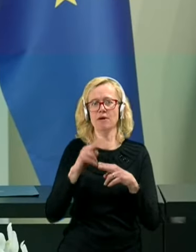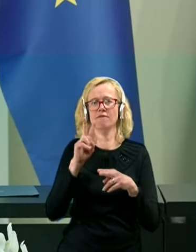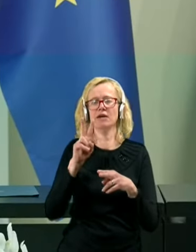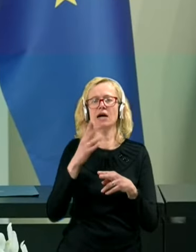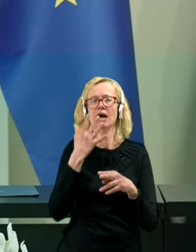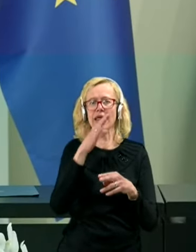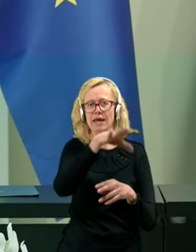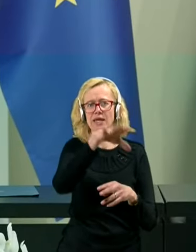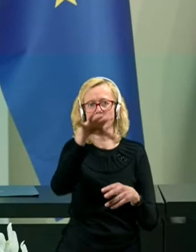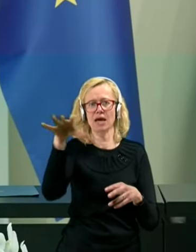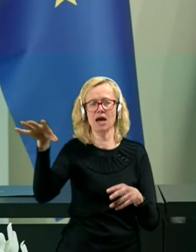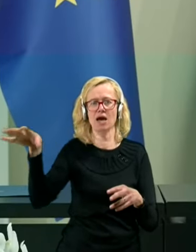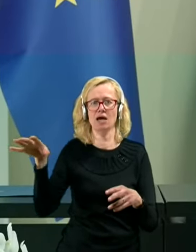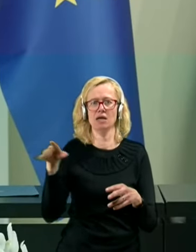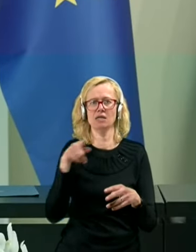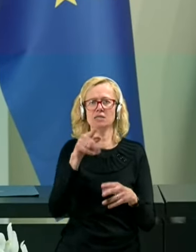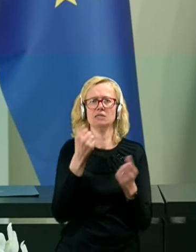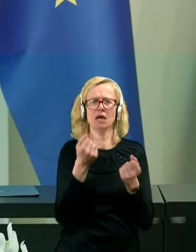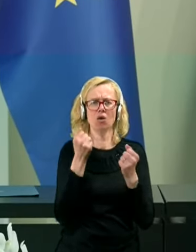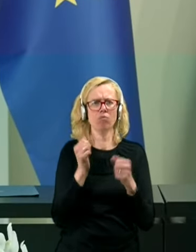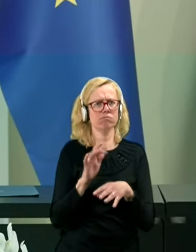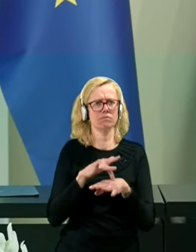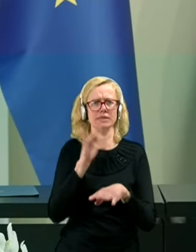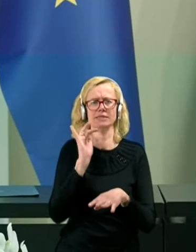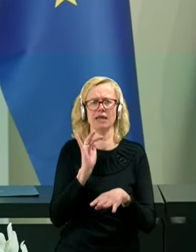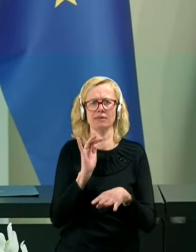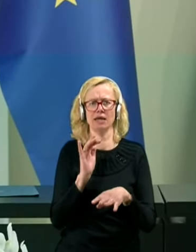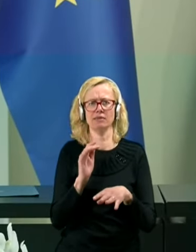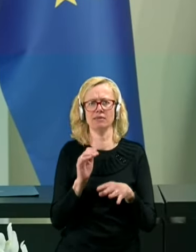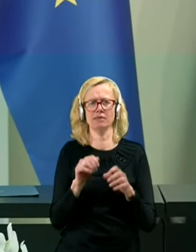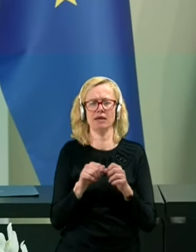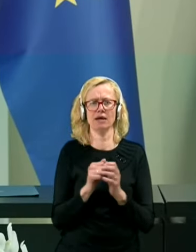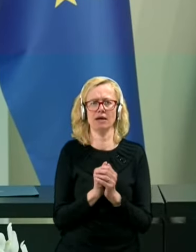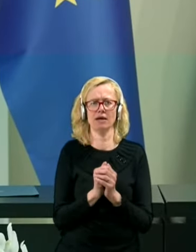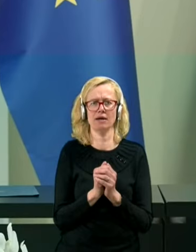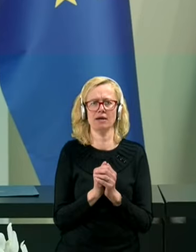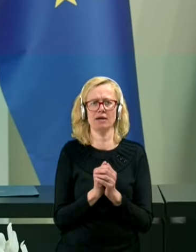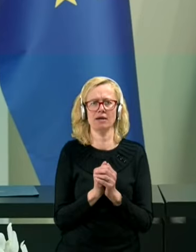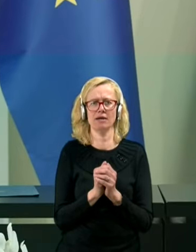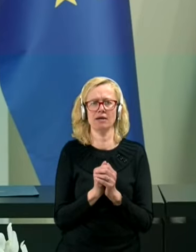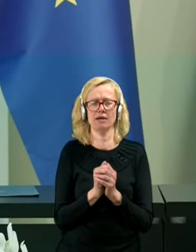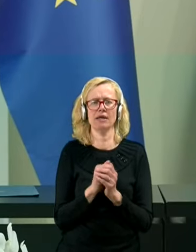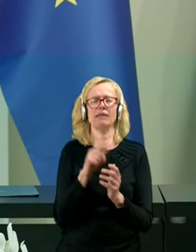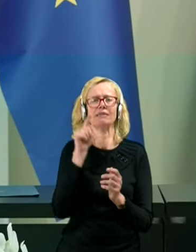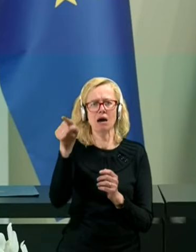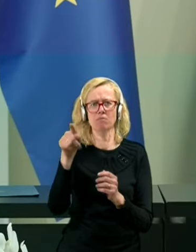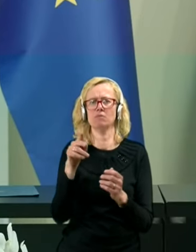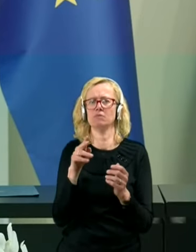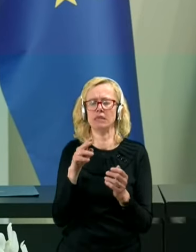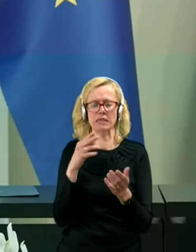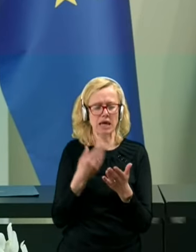so zelo prizadete in kjer to pomoč zdajansko potrebuje.